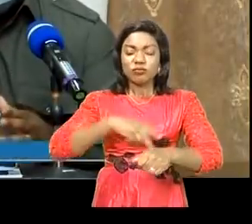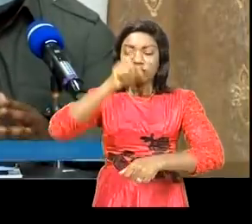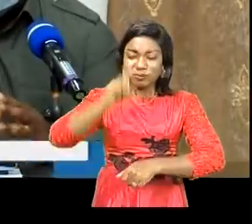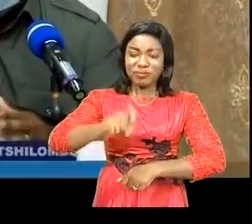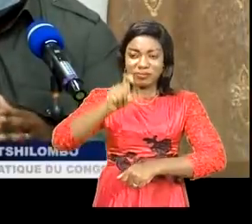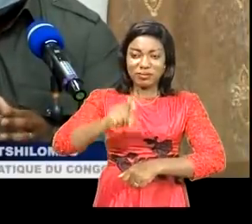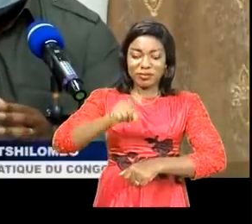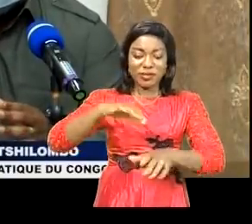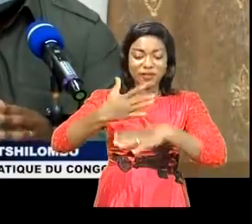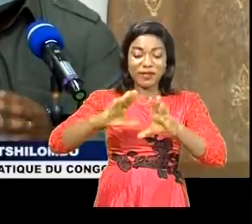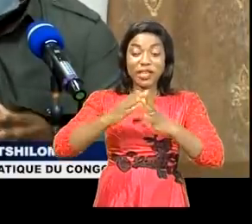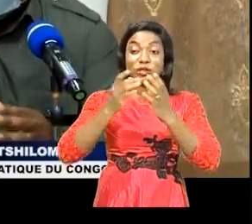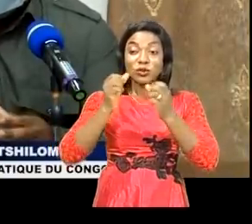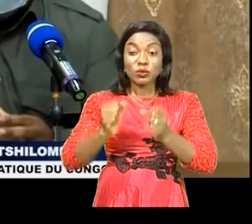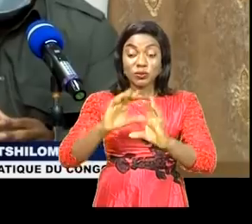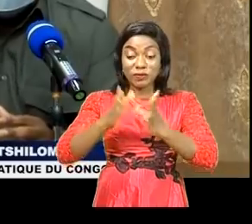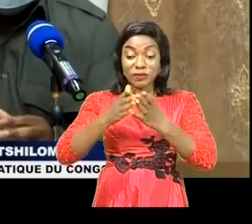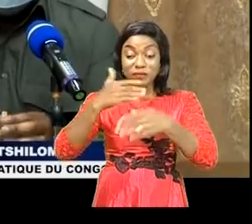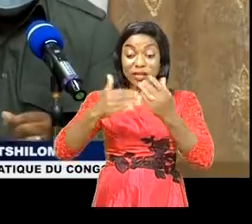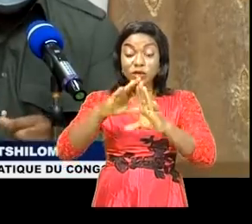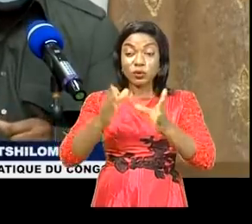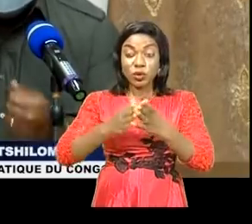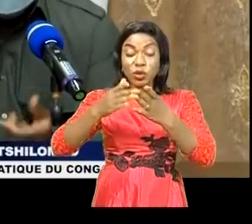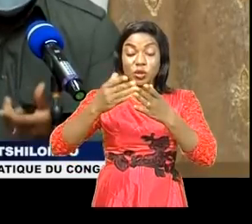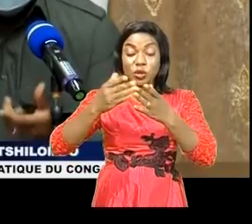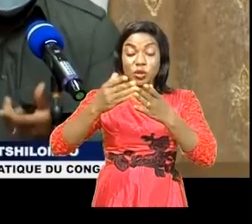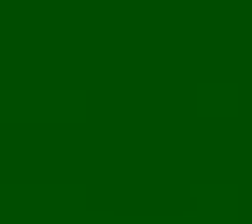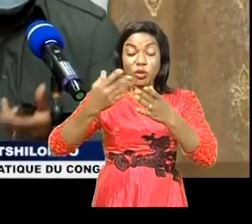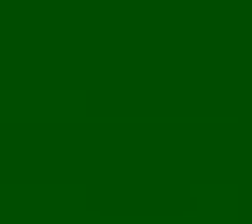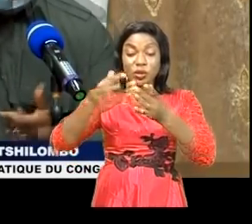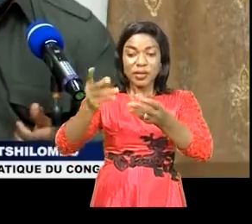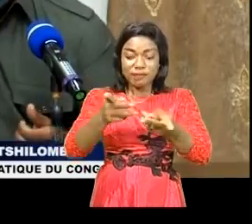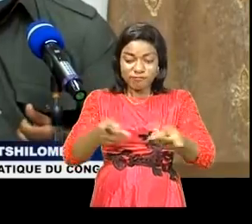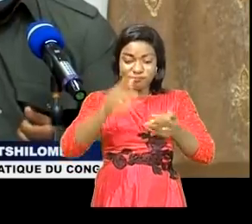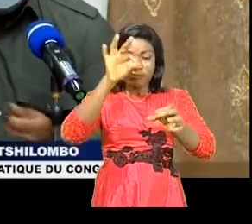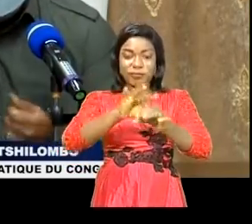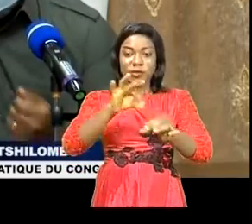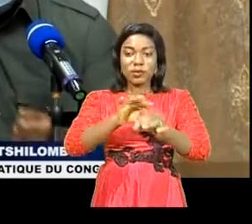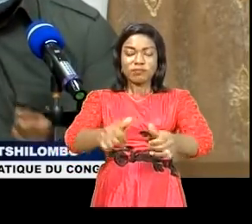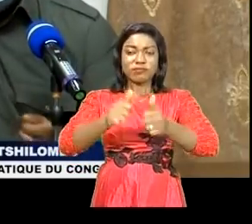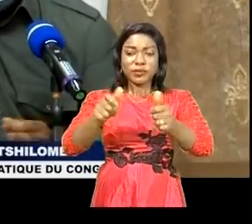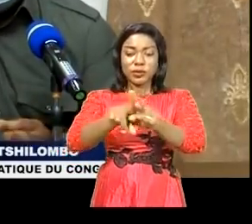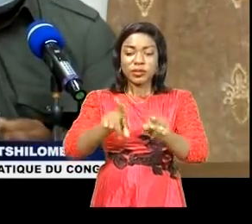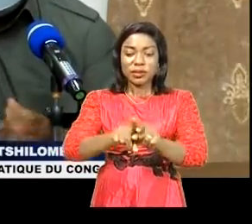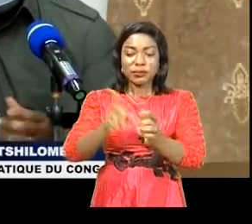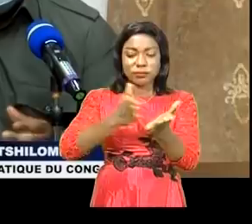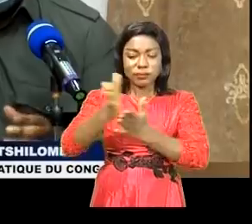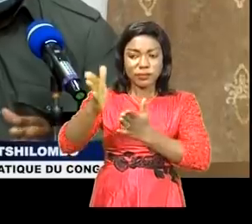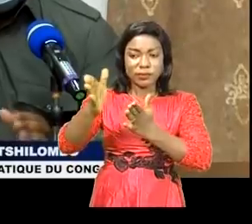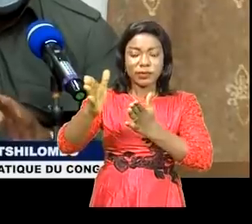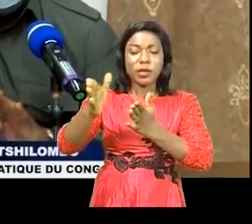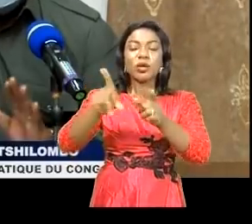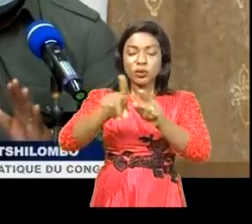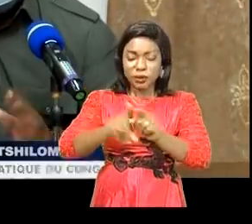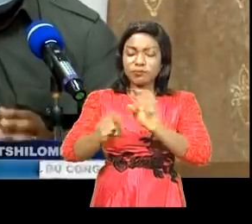absolument tout faire pour doter notre pays d'un processus électoral qui soit crédible, qui soit transparent